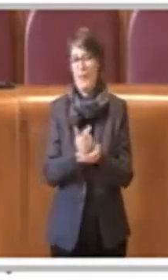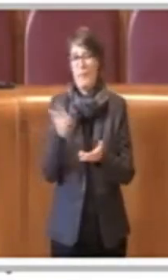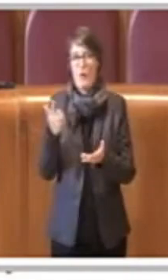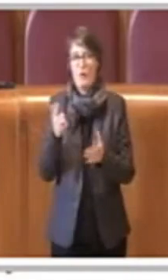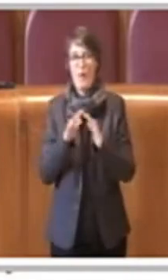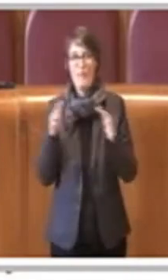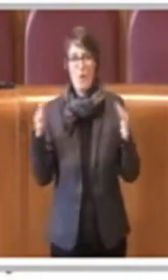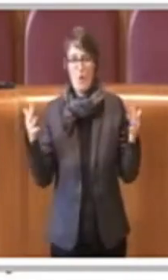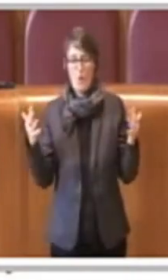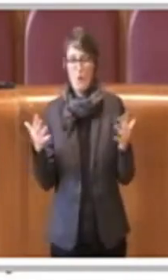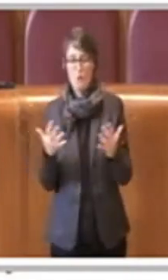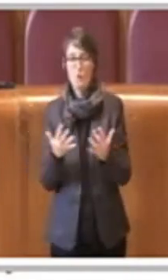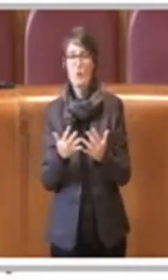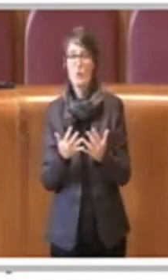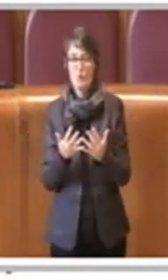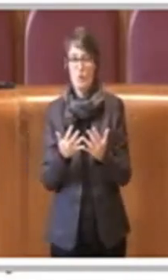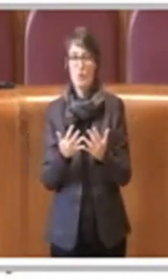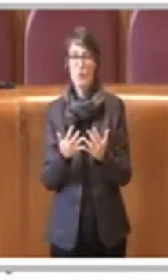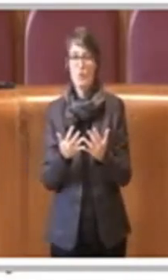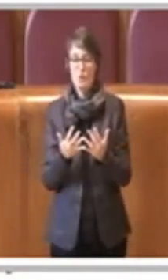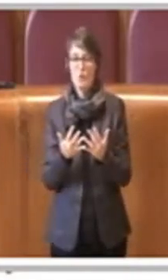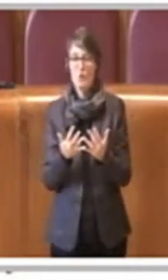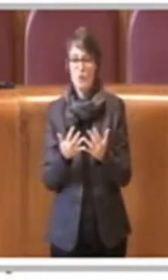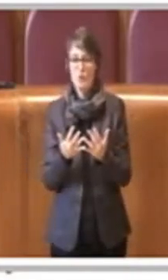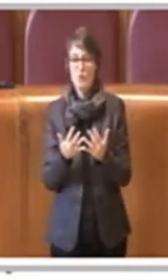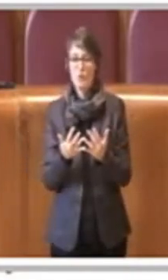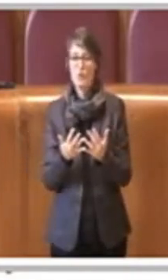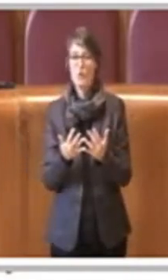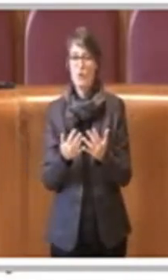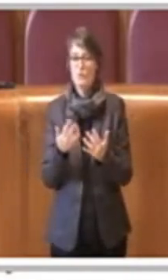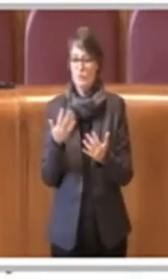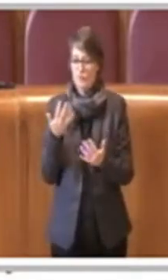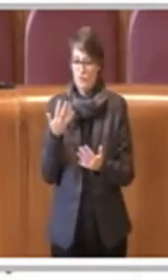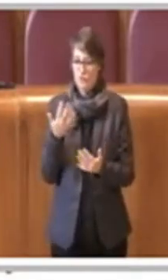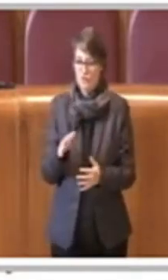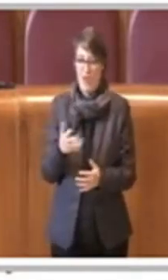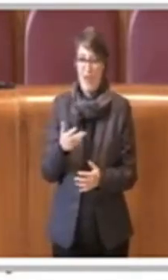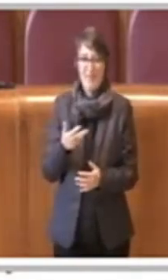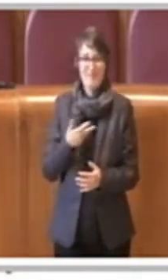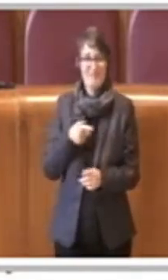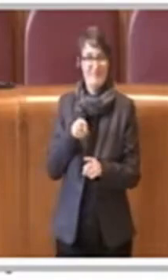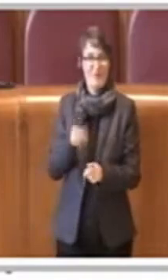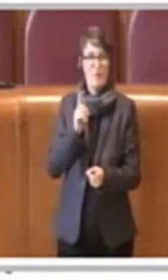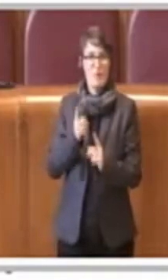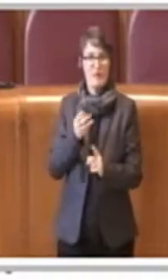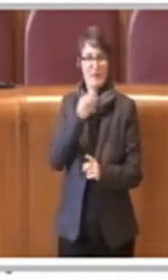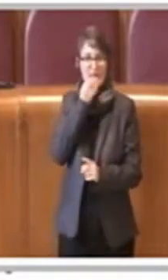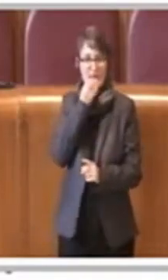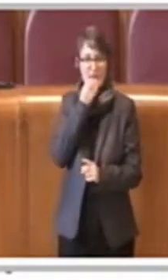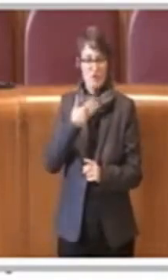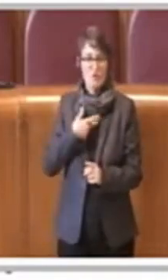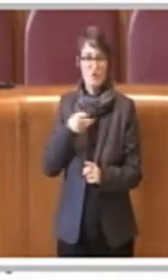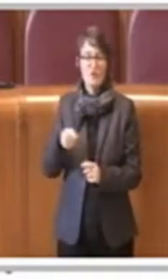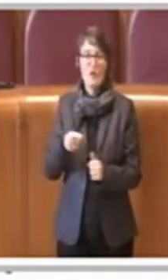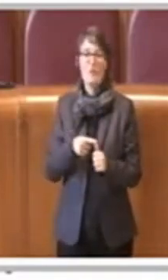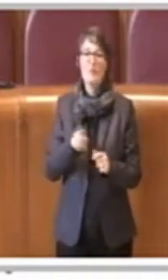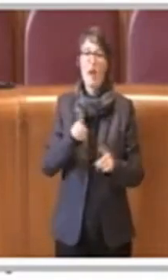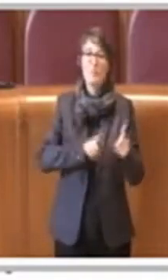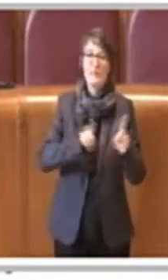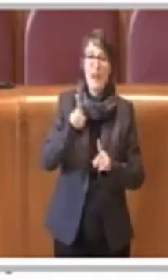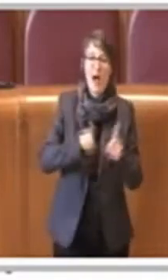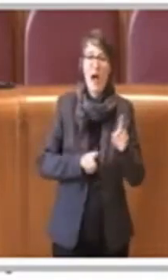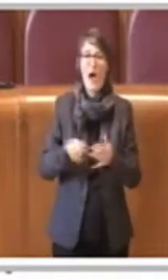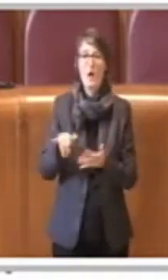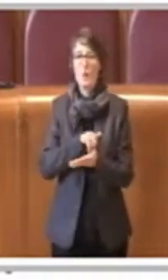si sono comunque dotate di una politica del cibo, sono Milano, New York, Toronto, Londra, perciò ovviamente